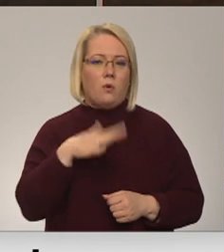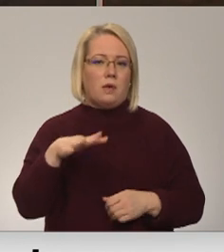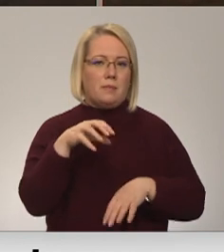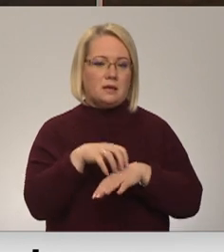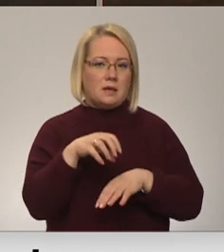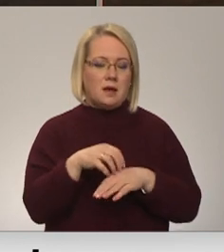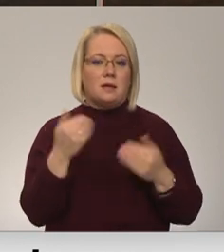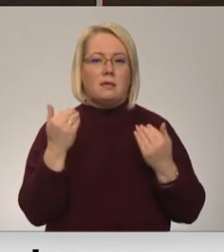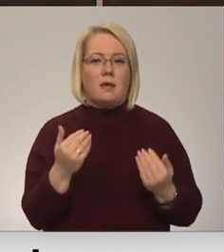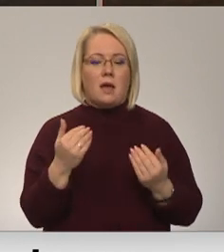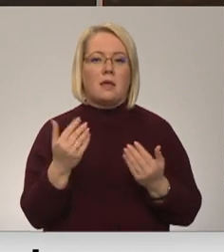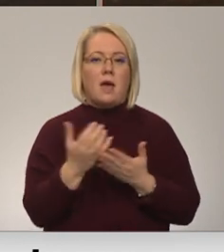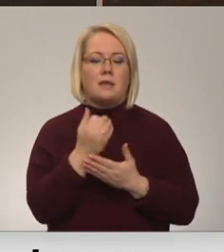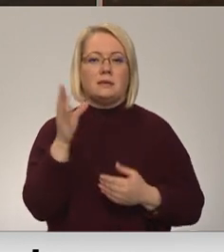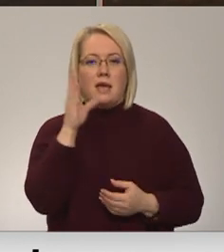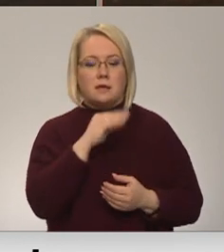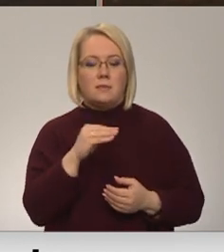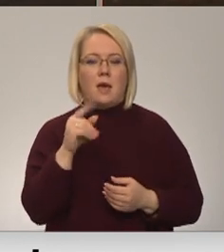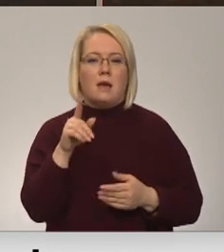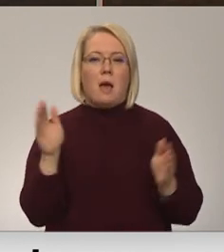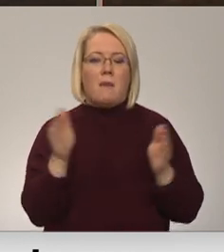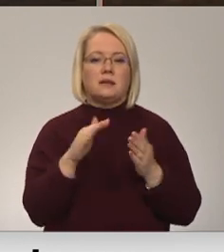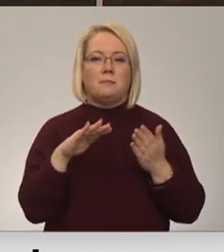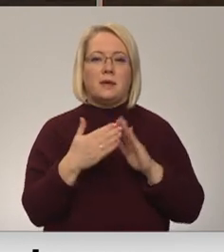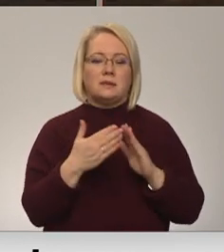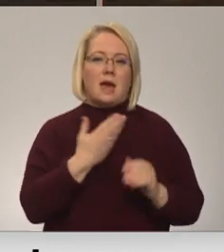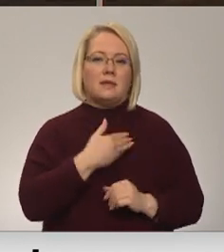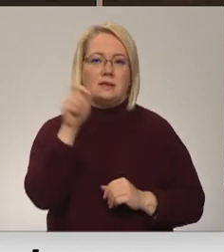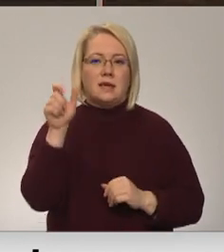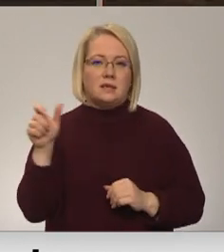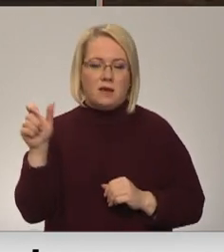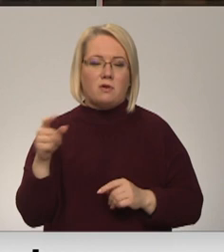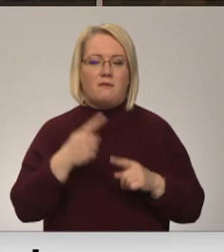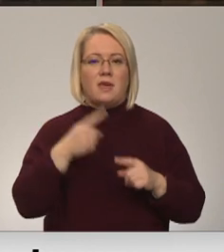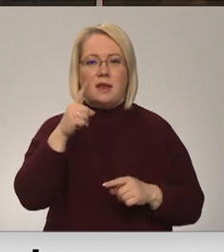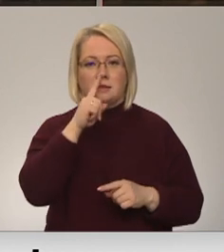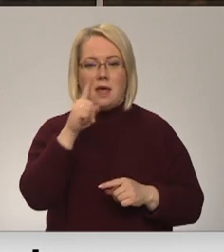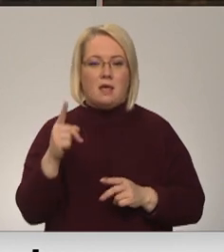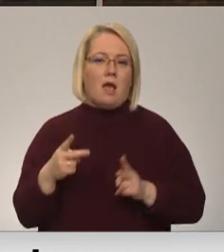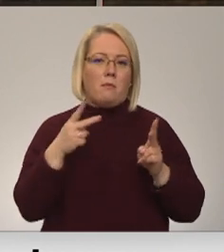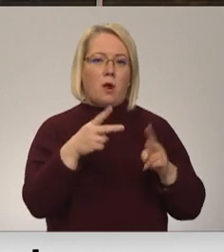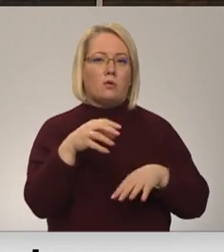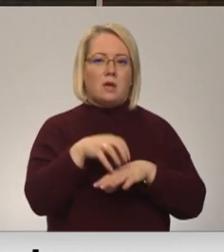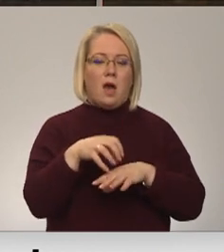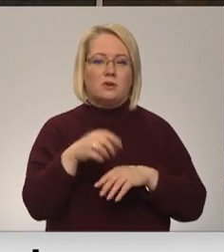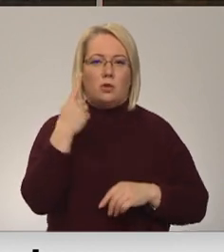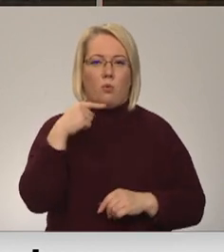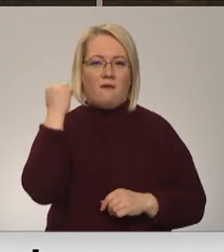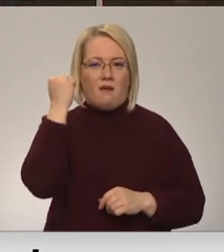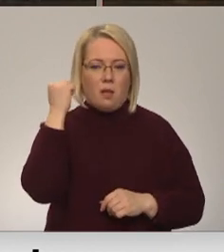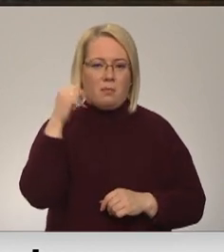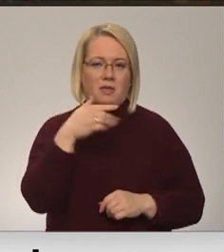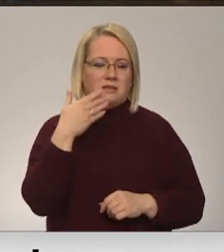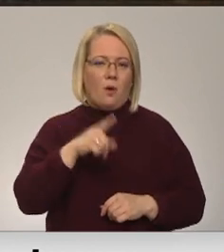iespēja, Maspilsēts iedzīvotājiem veselības aprūpreizi nedēļā uz pāris stundām sniegs ārsts no Valmieras. Tomēr tas nav ilglēcīgs